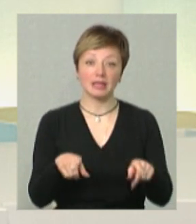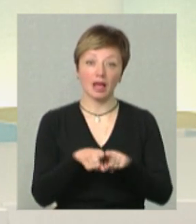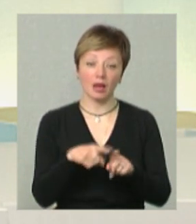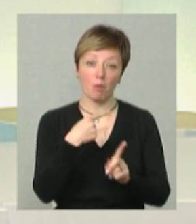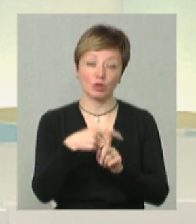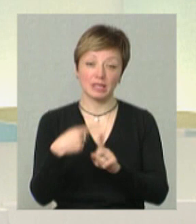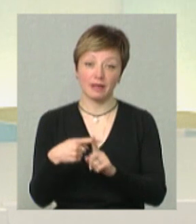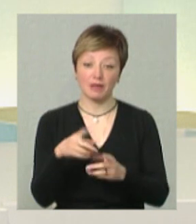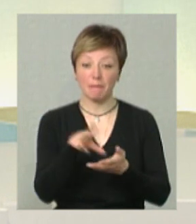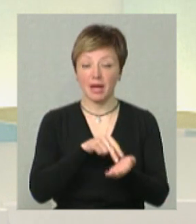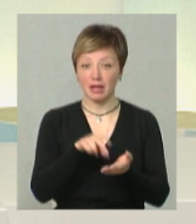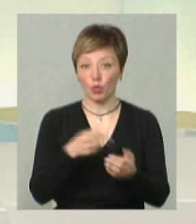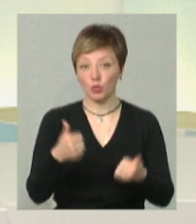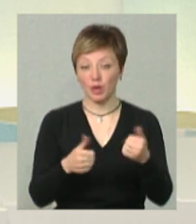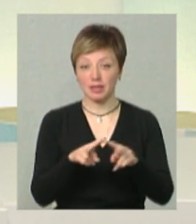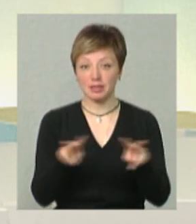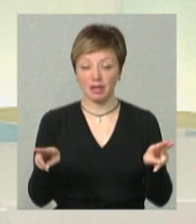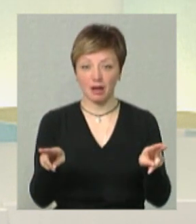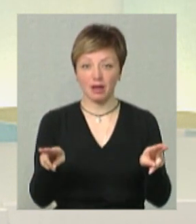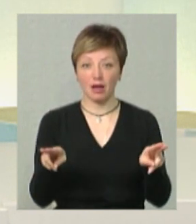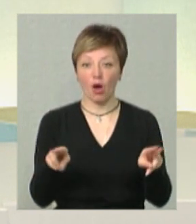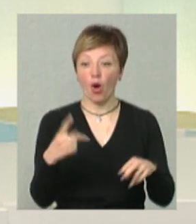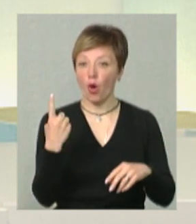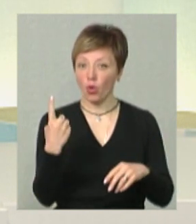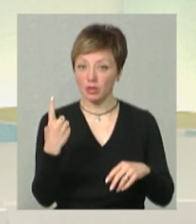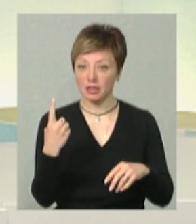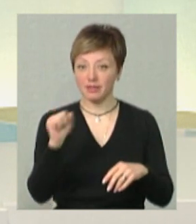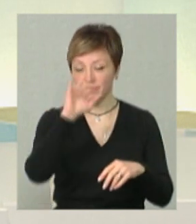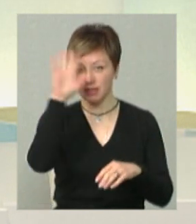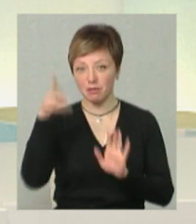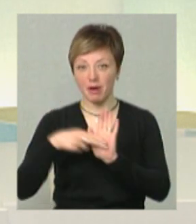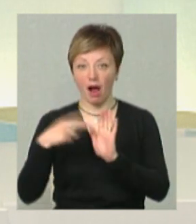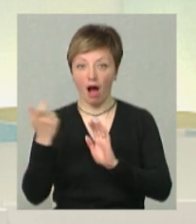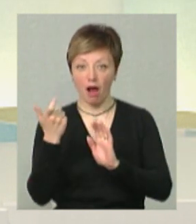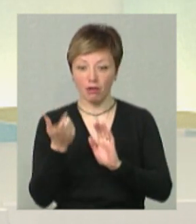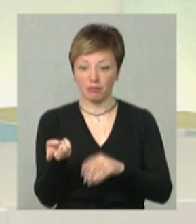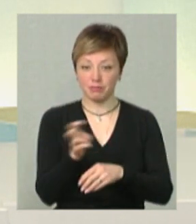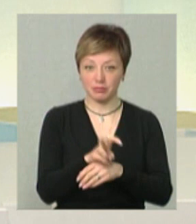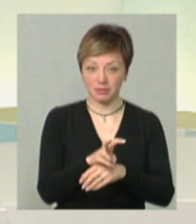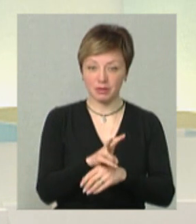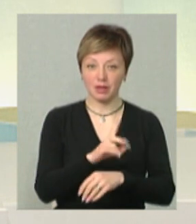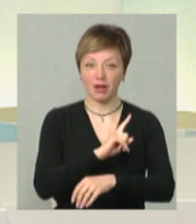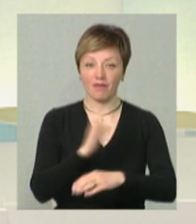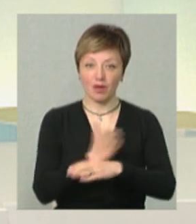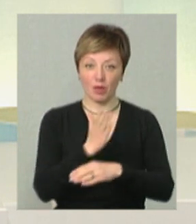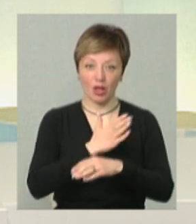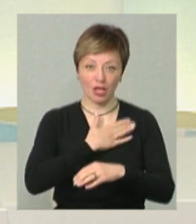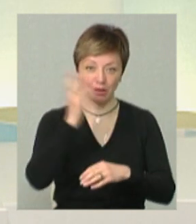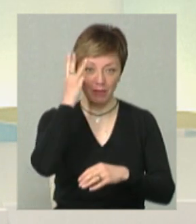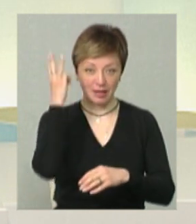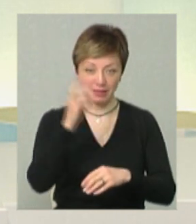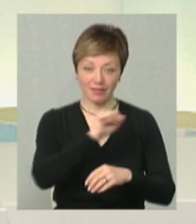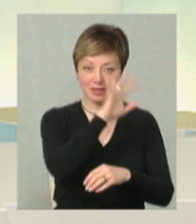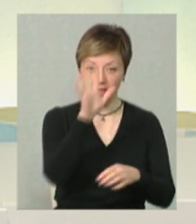позитивні приклади конкуренції, як наприклад, один з весільних брендів Харкова зайшов на потужності нашого хмельницького